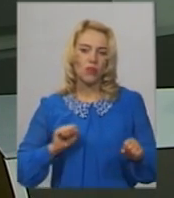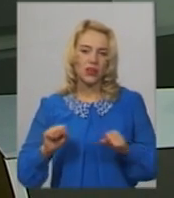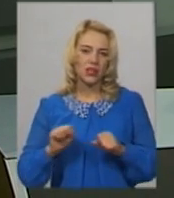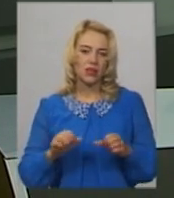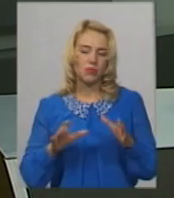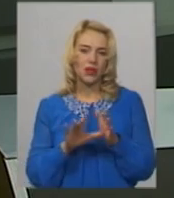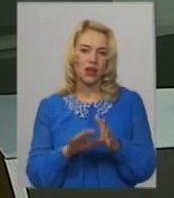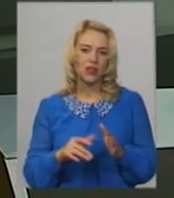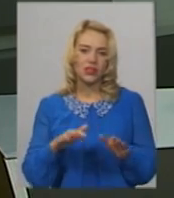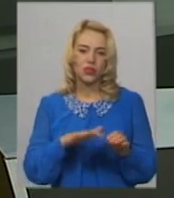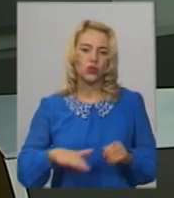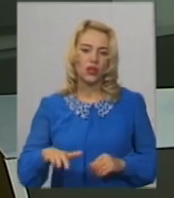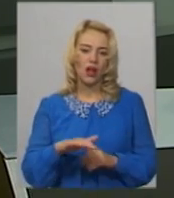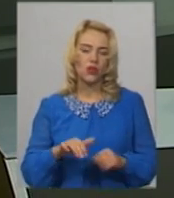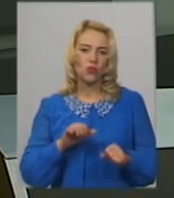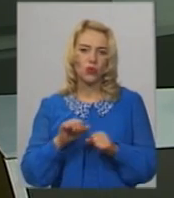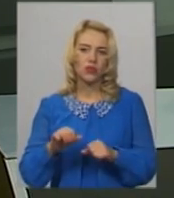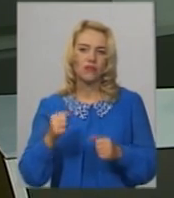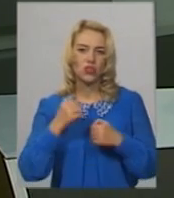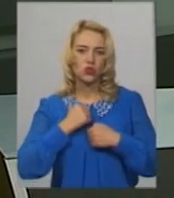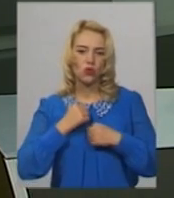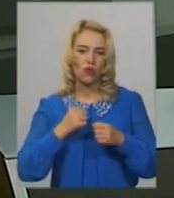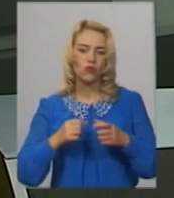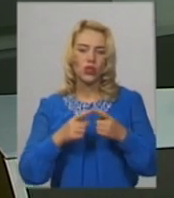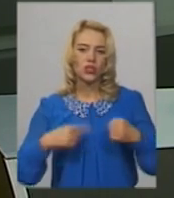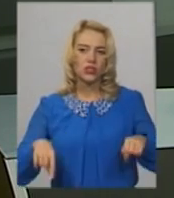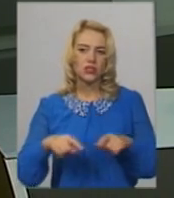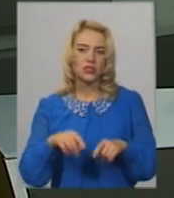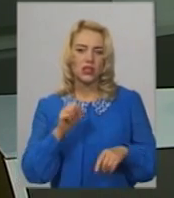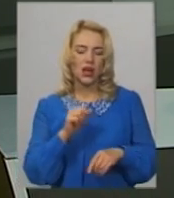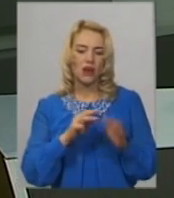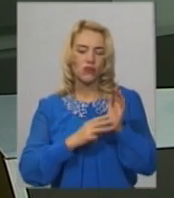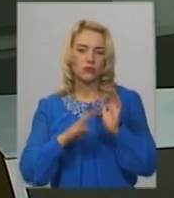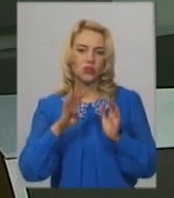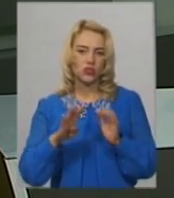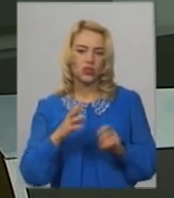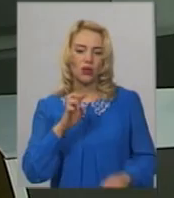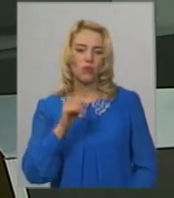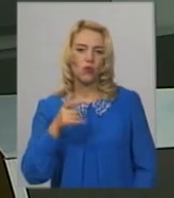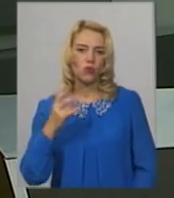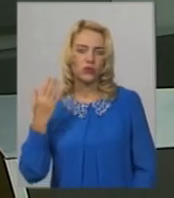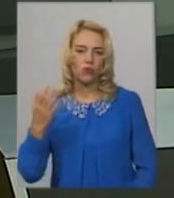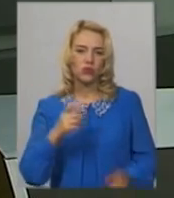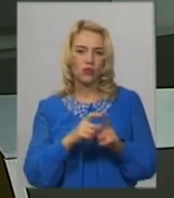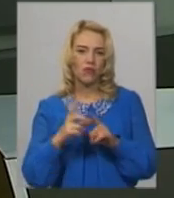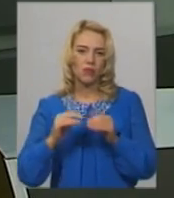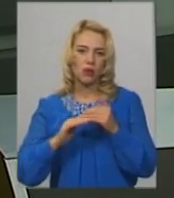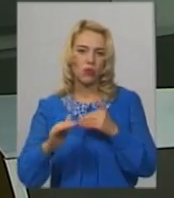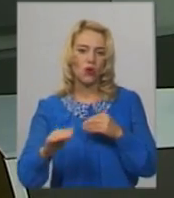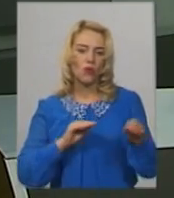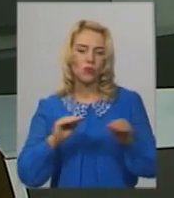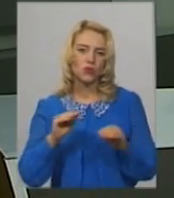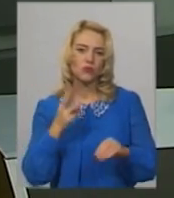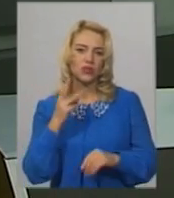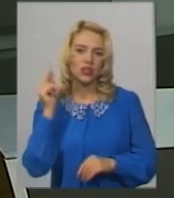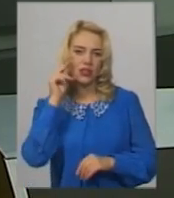територіальної оборони військової частини А-7034 Ігор Бугун. За його словами, на полігоні прикордонники облаштували три